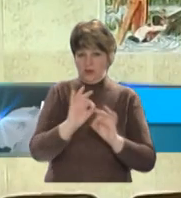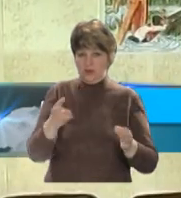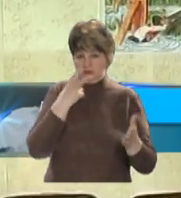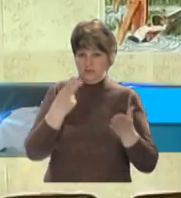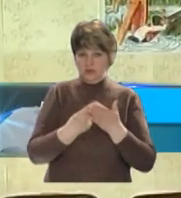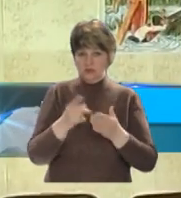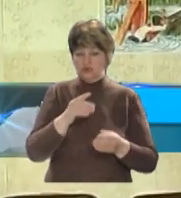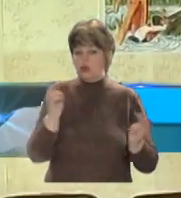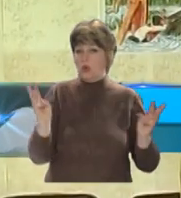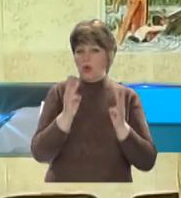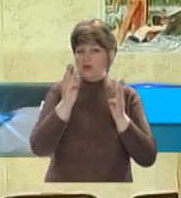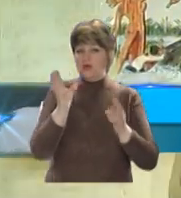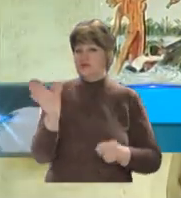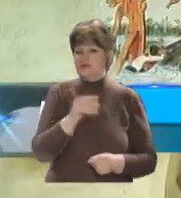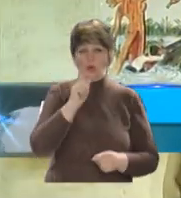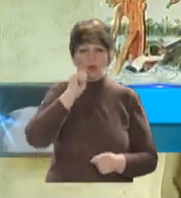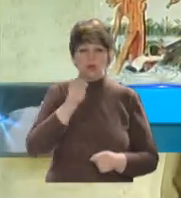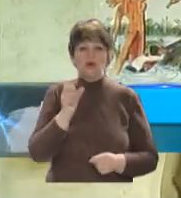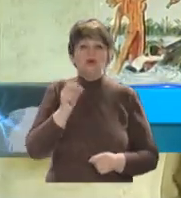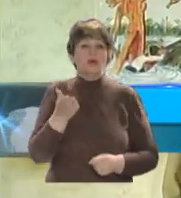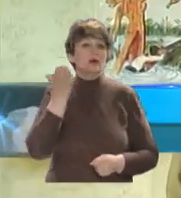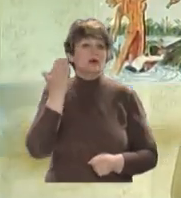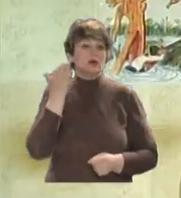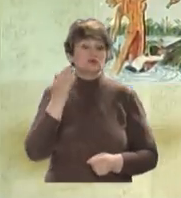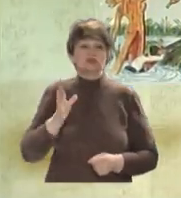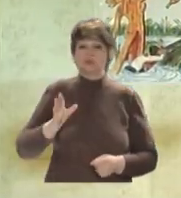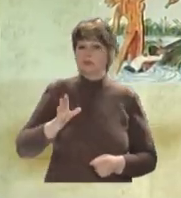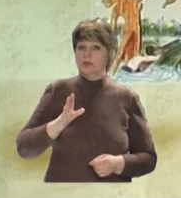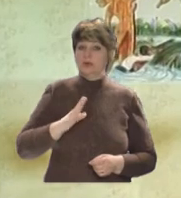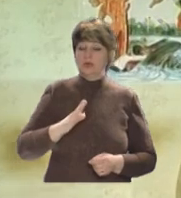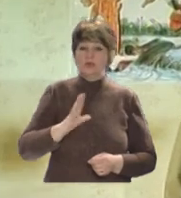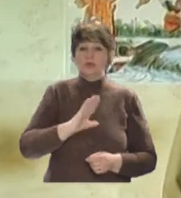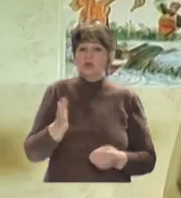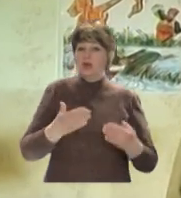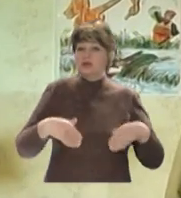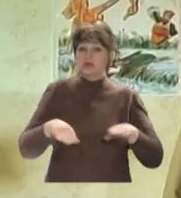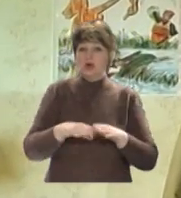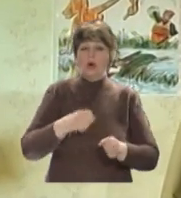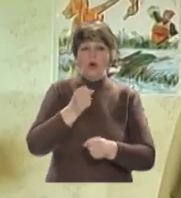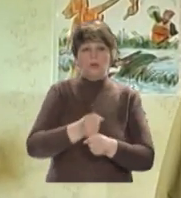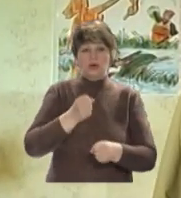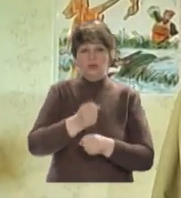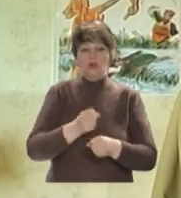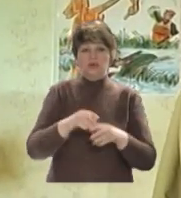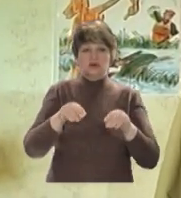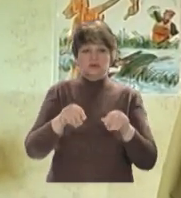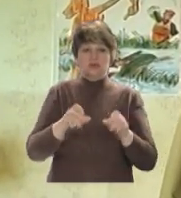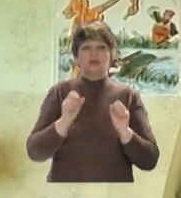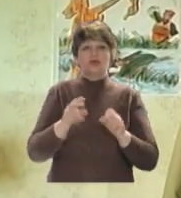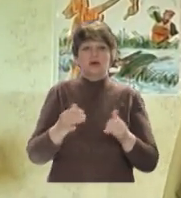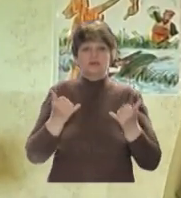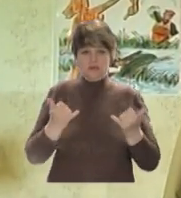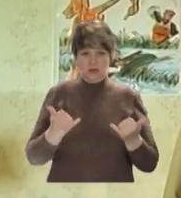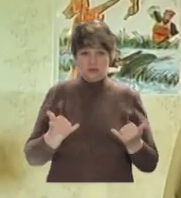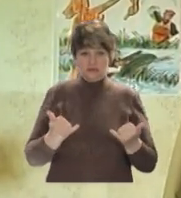бачите і знаєте, що горить вся Україна. Як раніше, було не такий інтенсивний обробіток ґрунтів, як